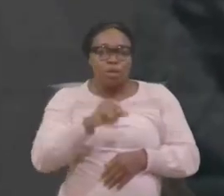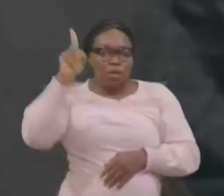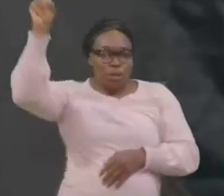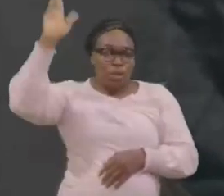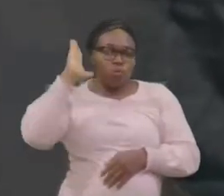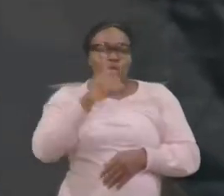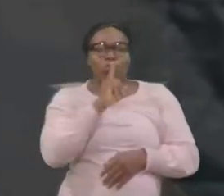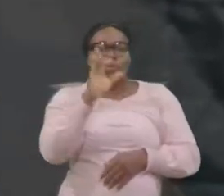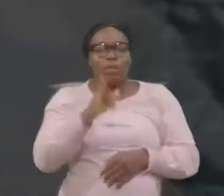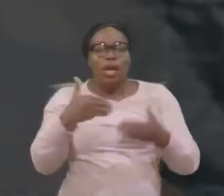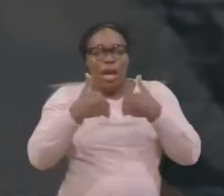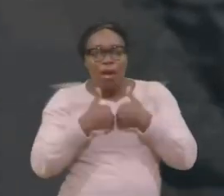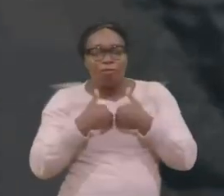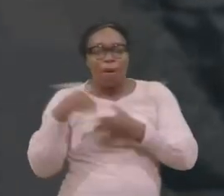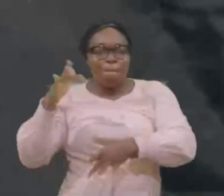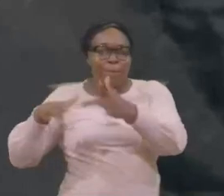Dis l'éternel,